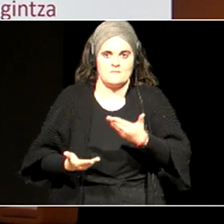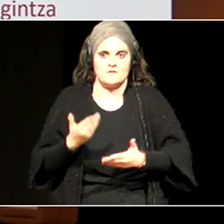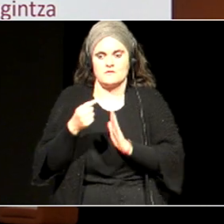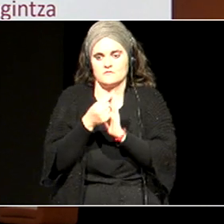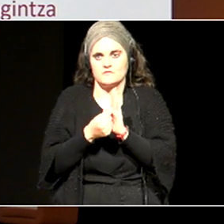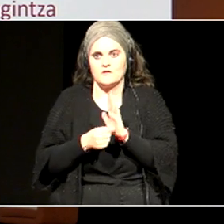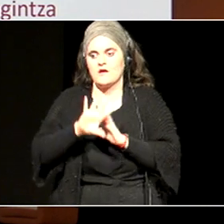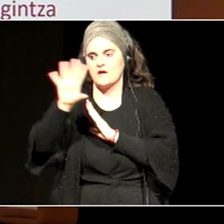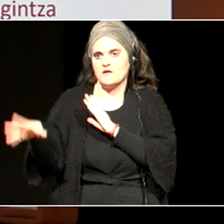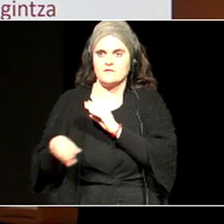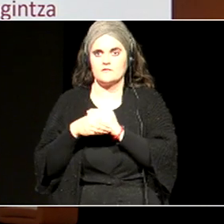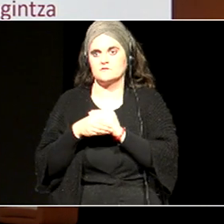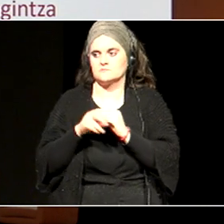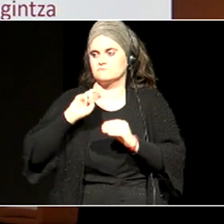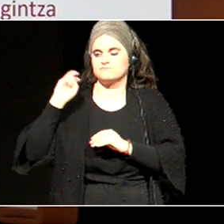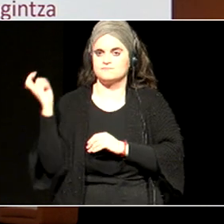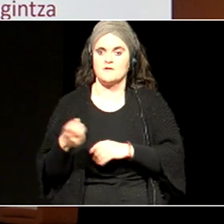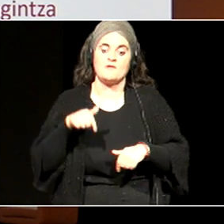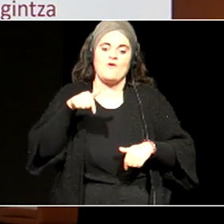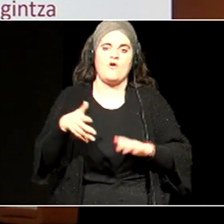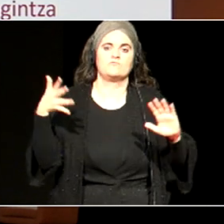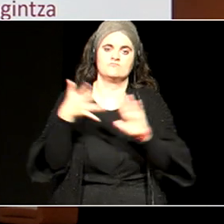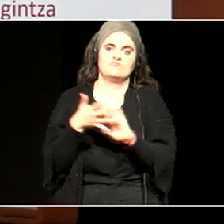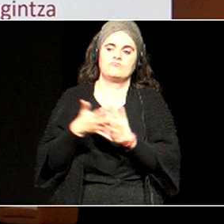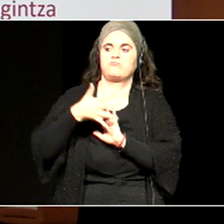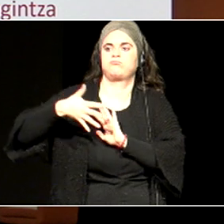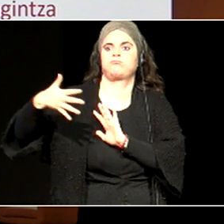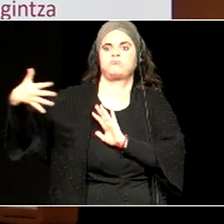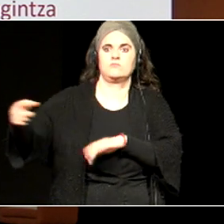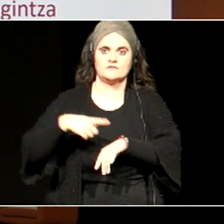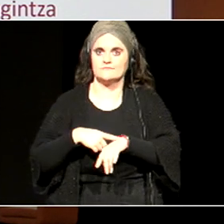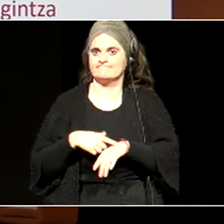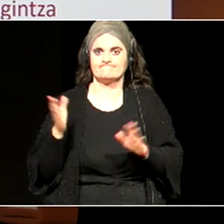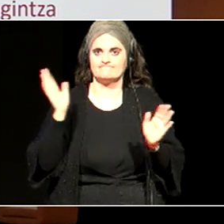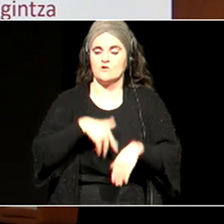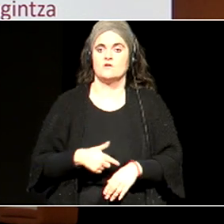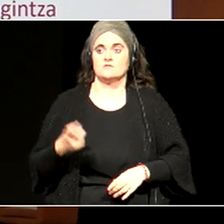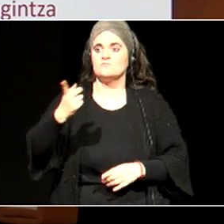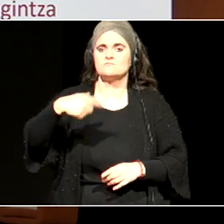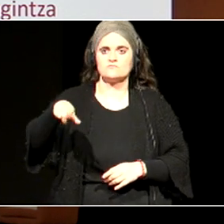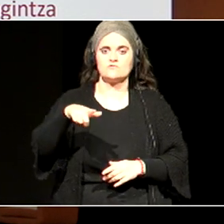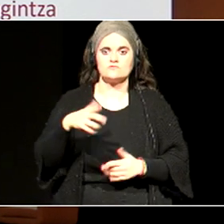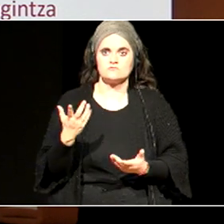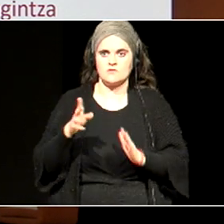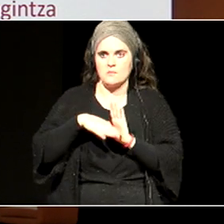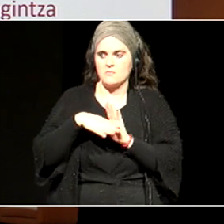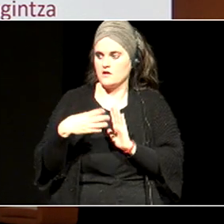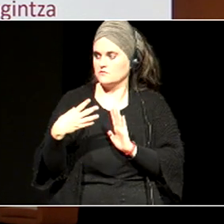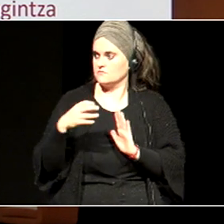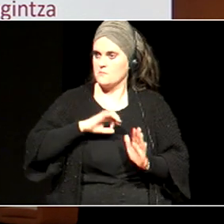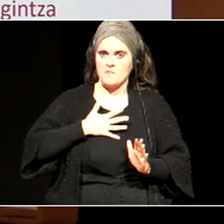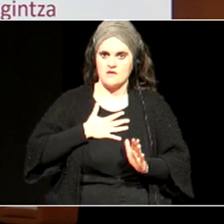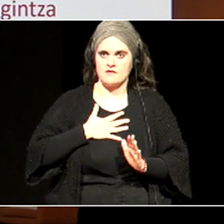erantzkinak, eta barrekoak. Baina gaur restigu denborarik ematen, hori guztia azaltzeko, eskura gai izango duzu eplana, biar